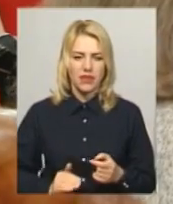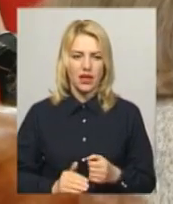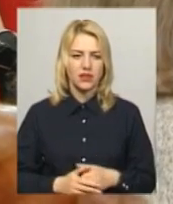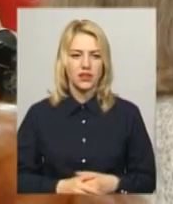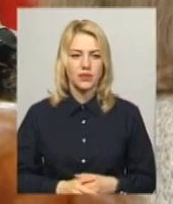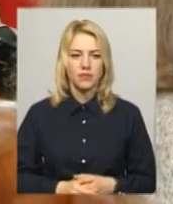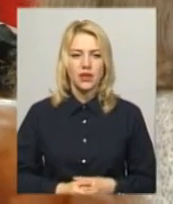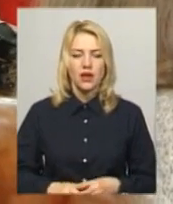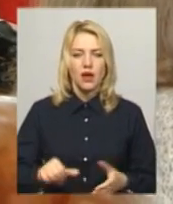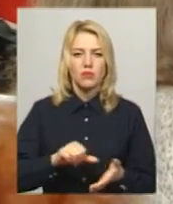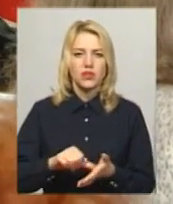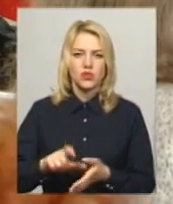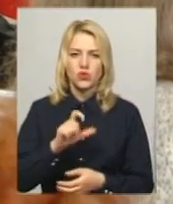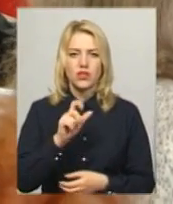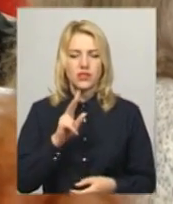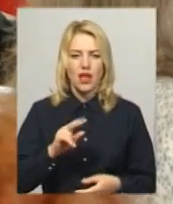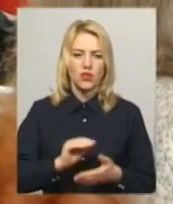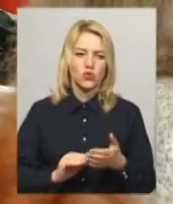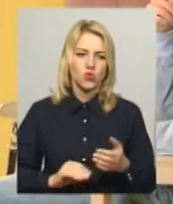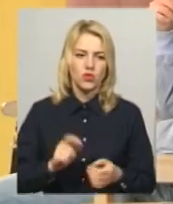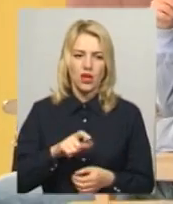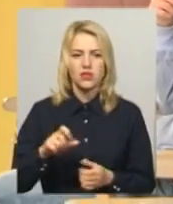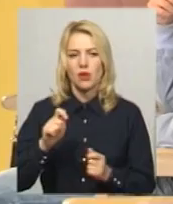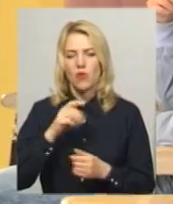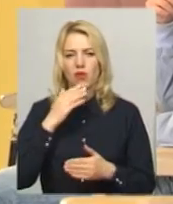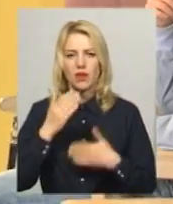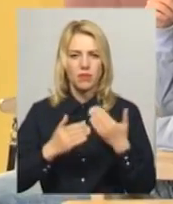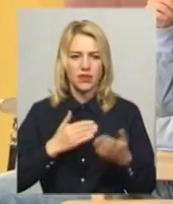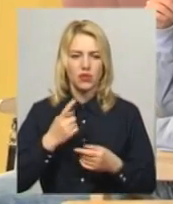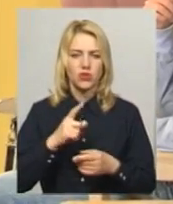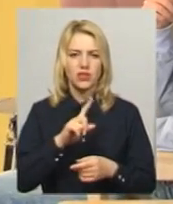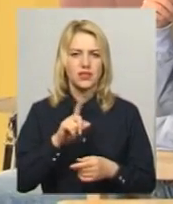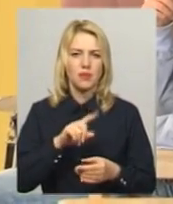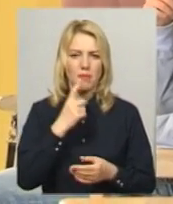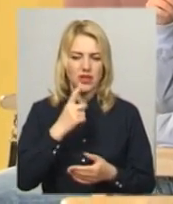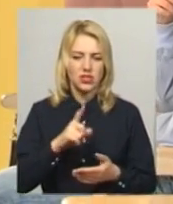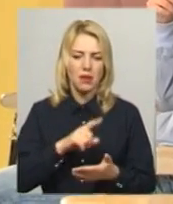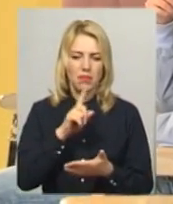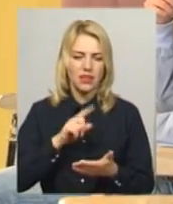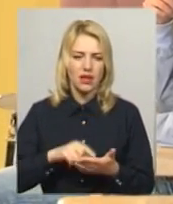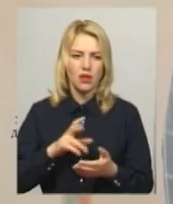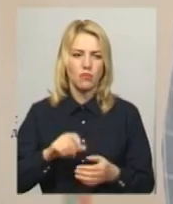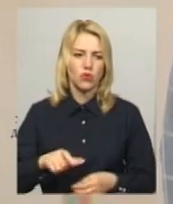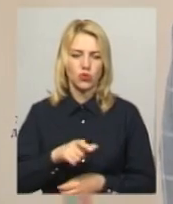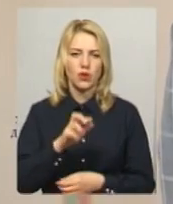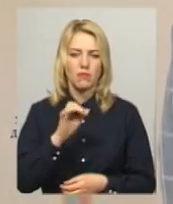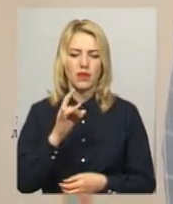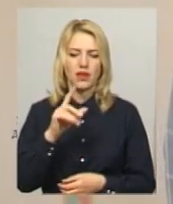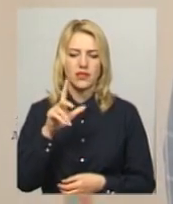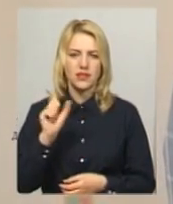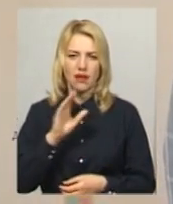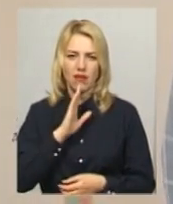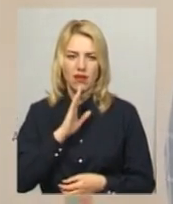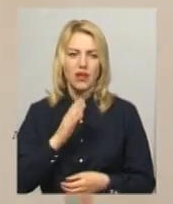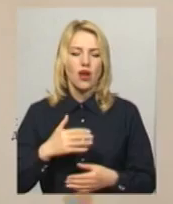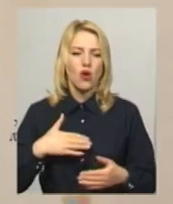Присутні в залі та журналісти на прес-конференції могли ставити голові питання. Одним із перших було питання про дороги Альони Берези з громадської організації